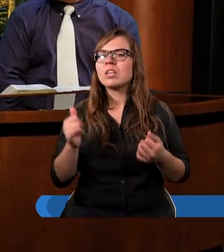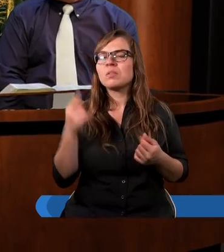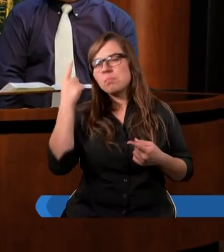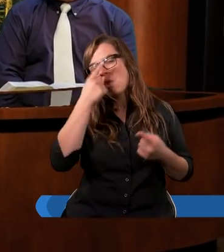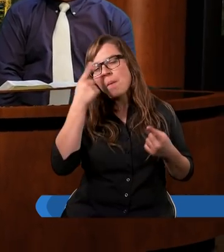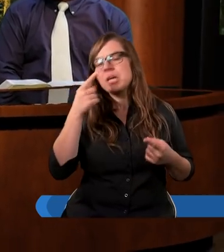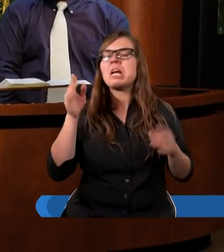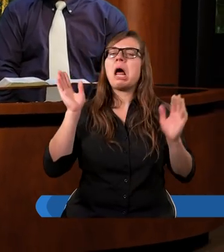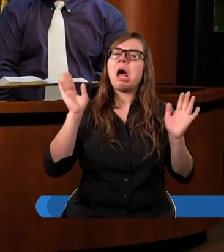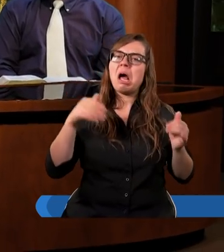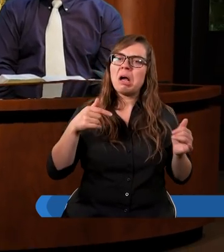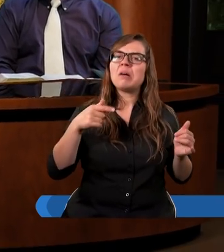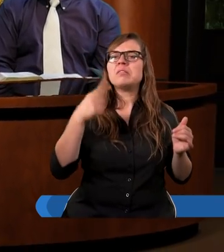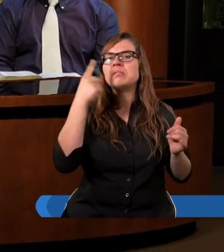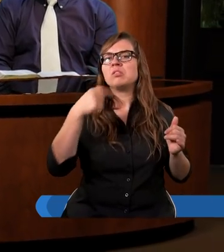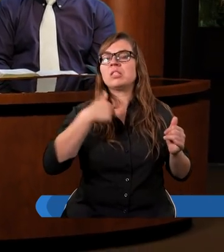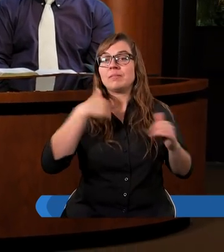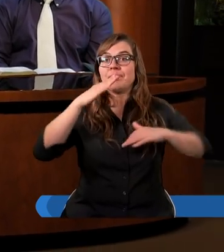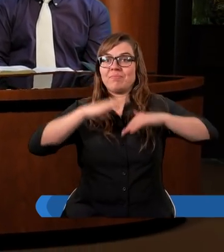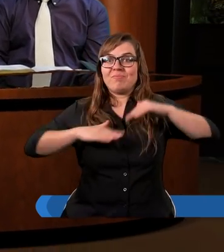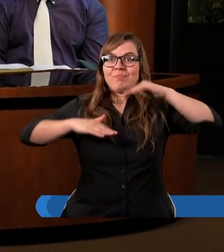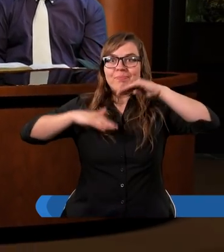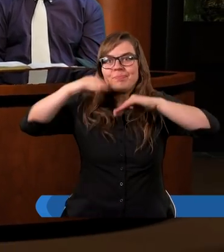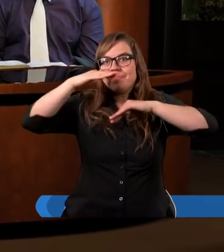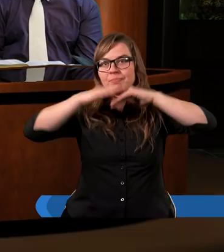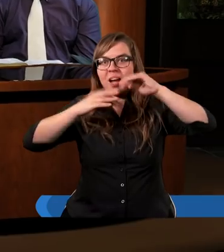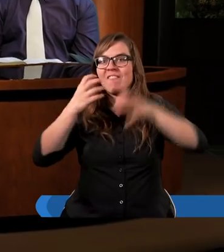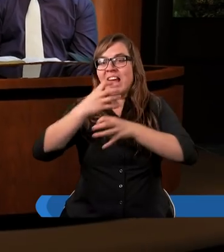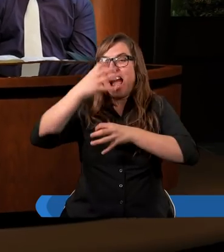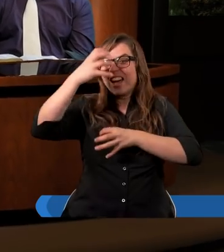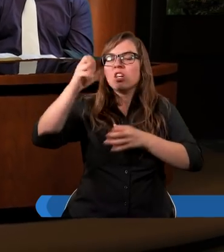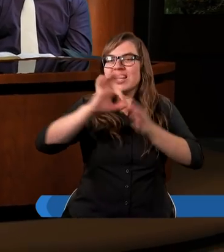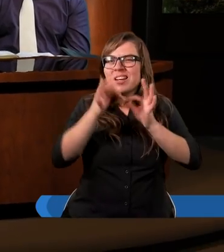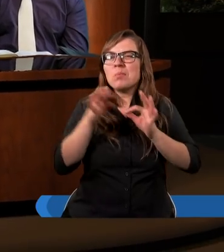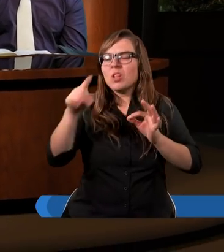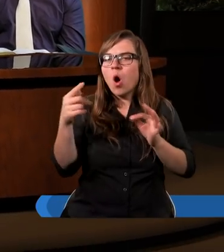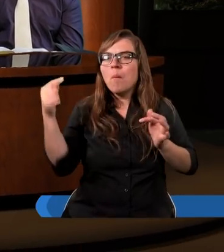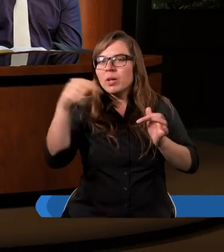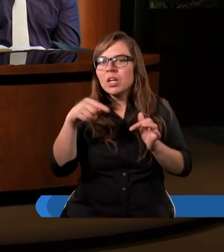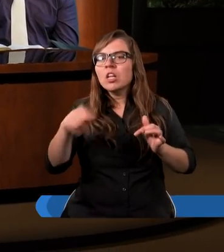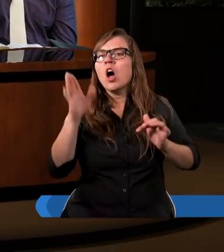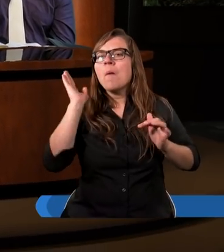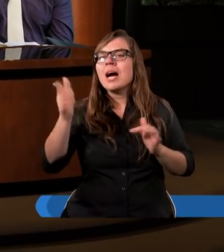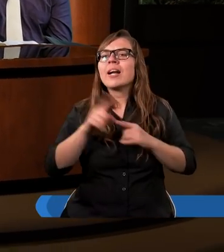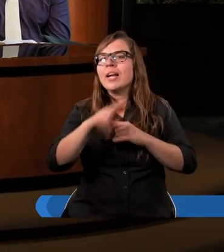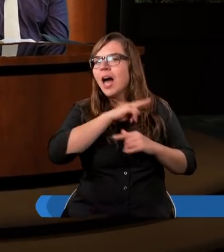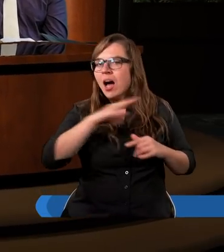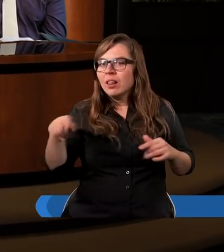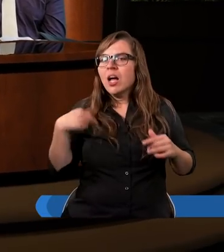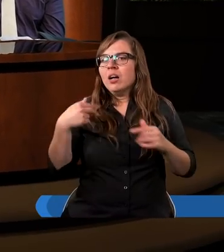pomyśleli sobie, to my wzbudujemy taką wierzę, że gdyby nawet to przyszło, to to będzie dla